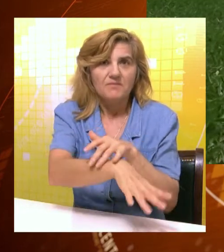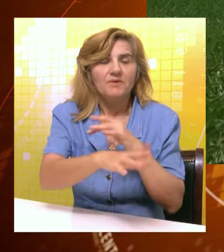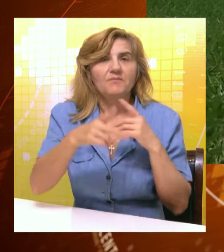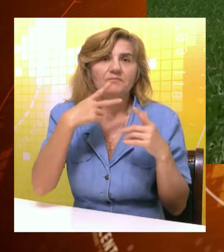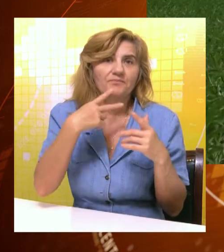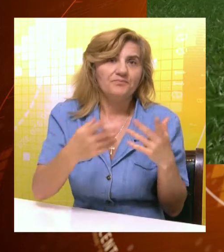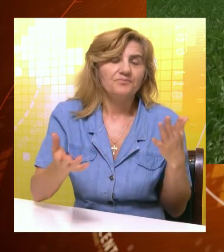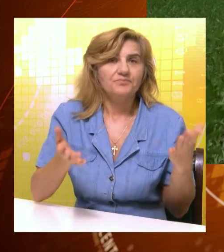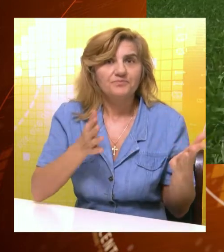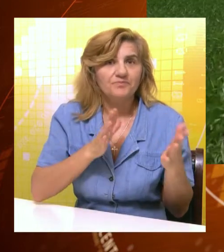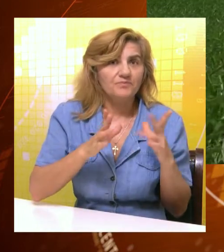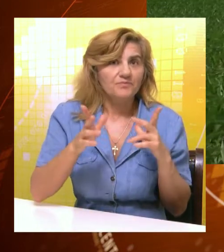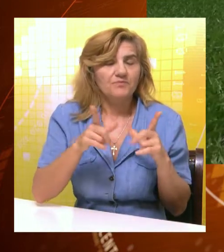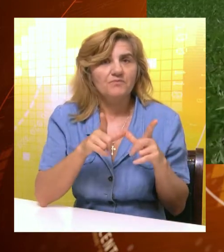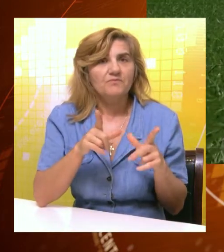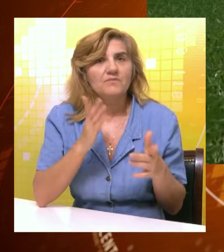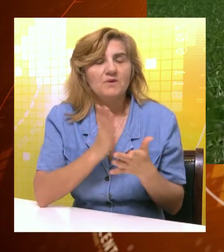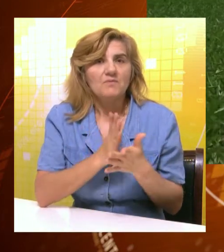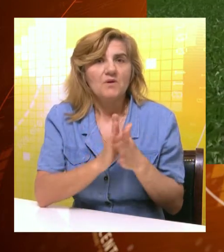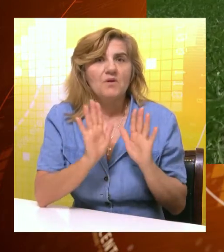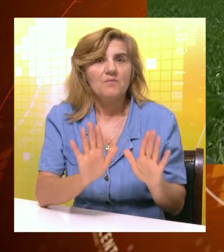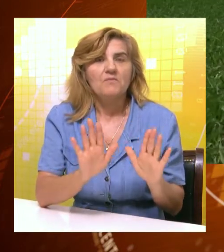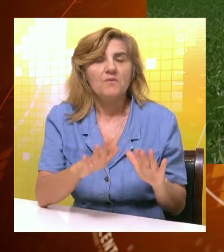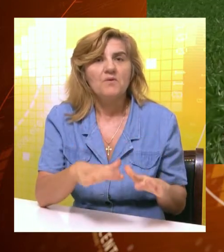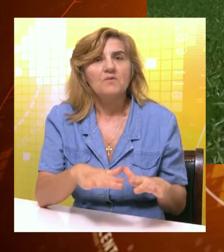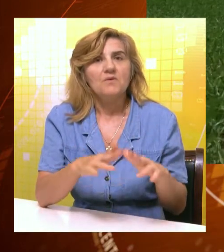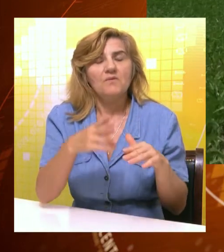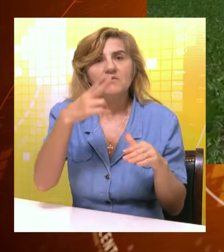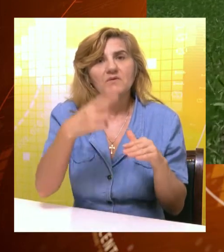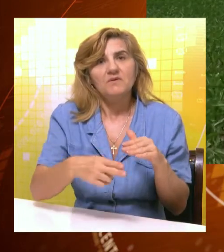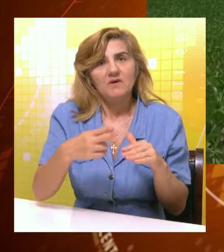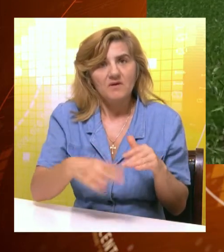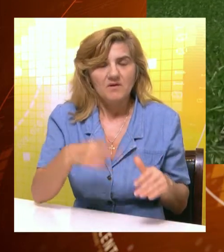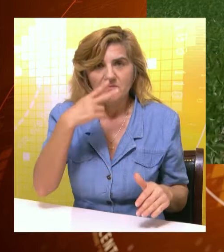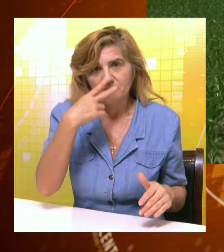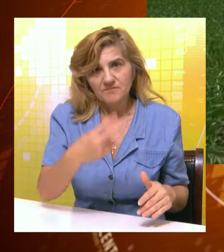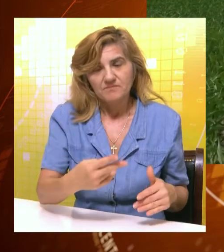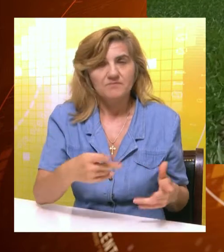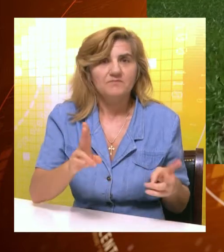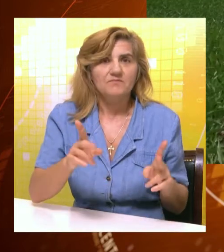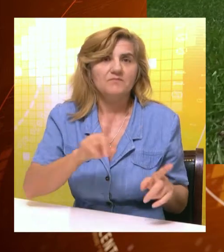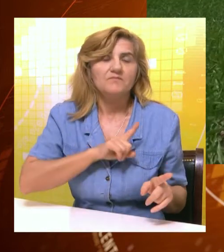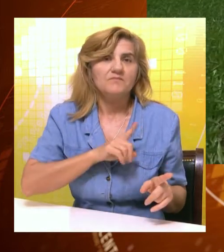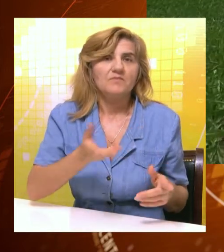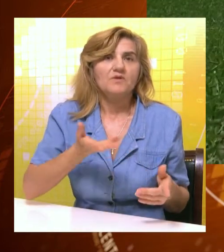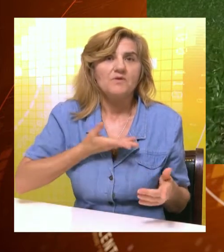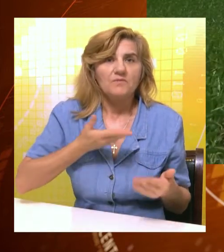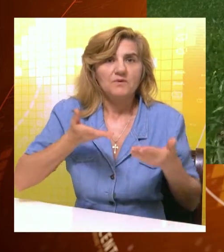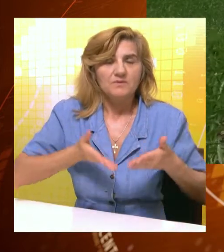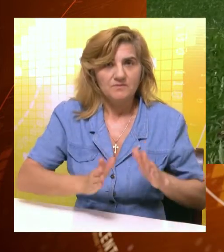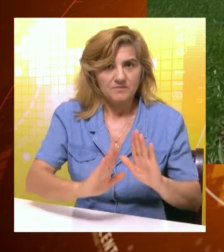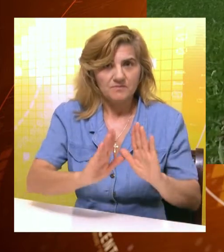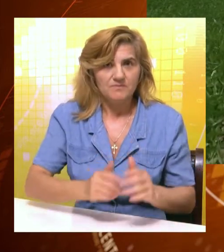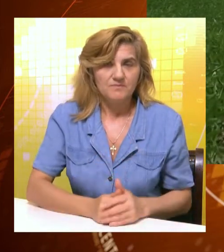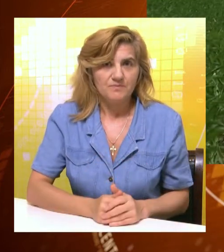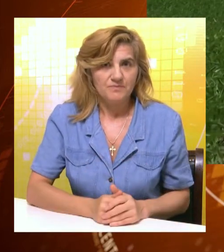ovde znači bilo dva meseca ukonzervirano i sve to će naravno na kraju krajeva imati i efekt na konačan prinos i na